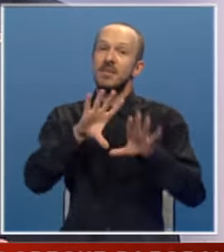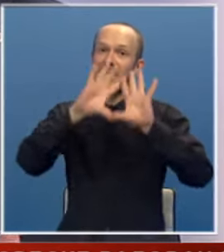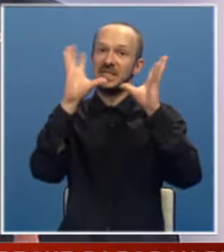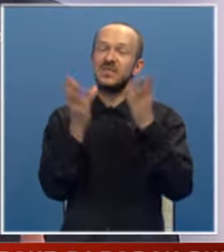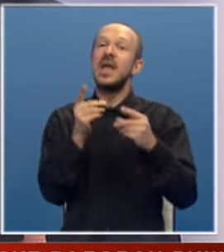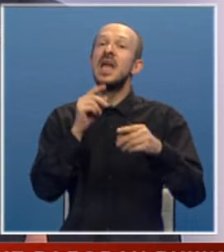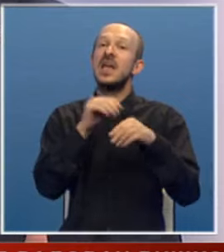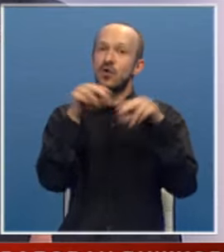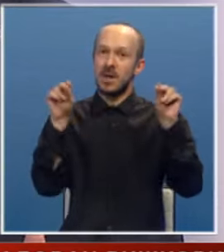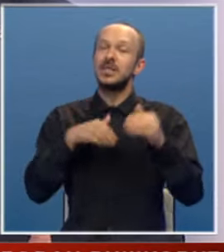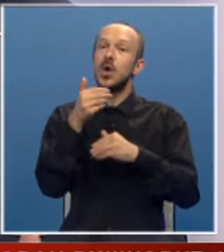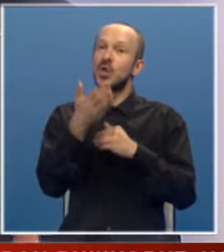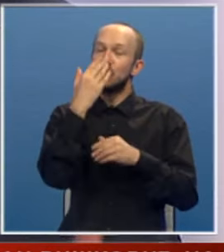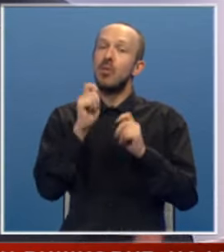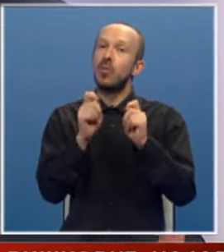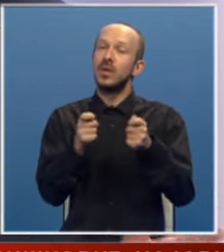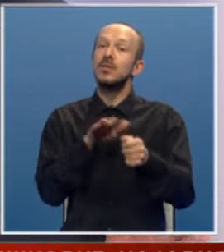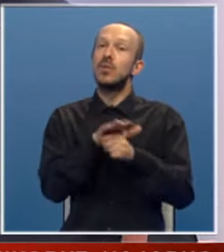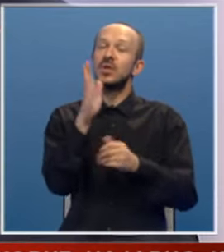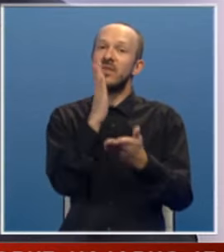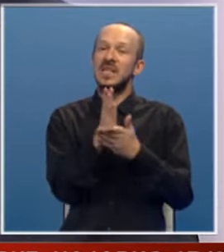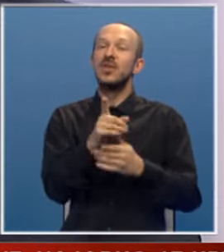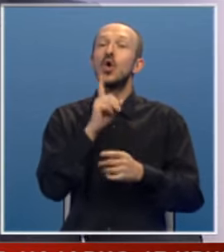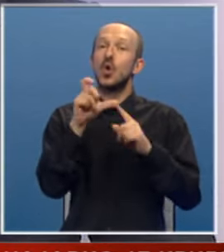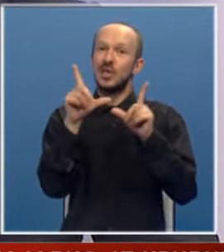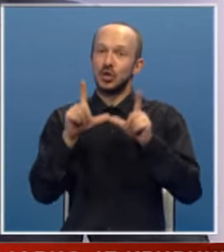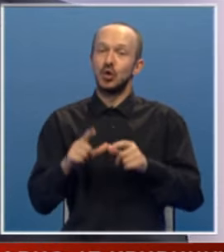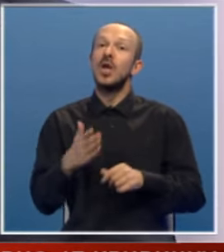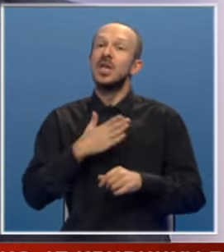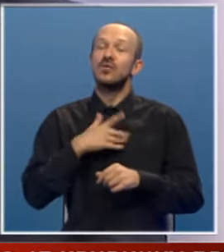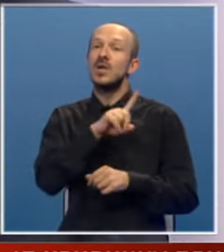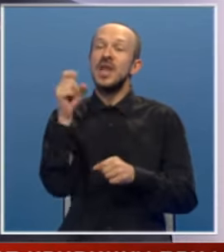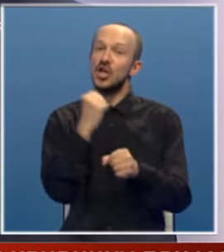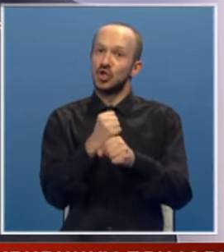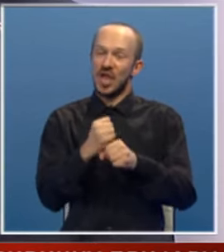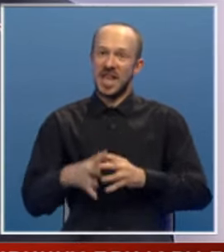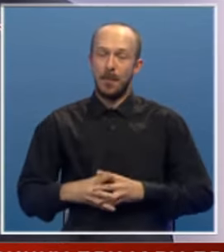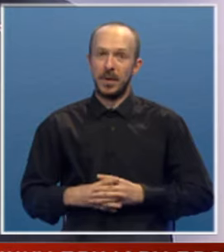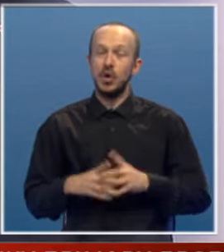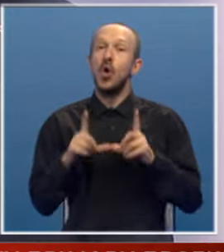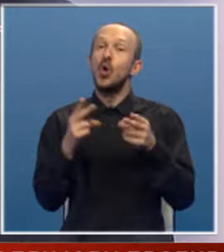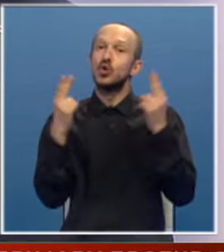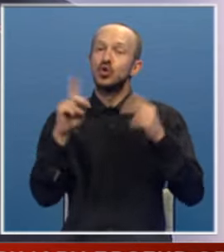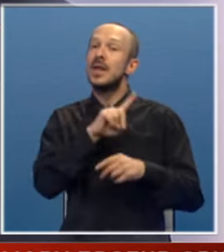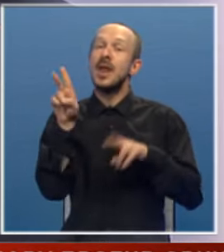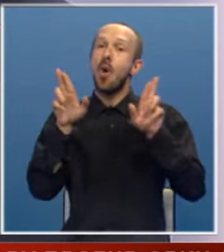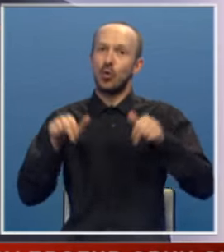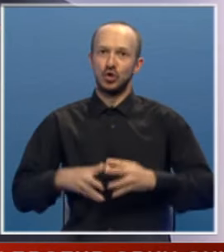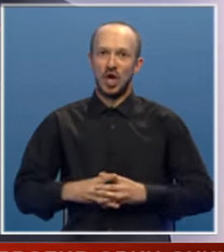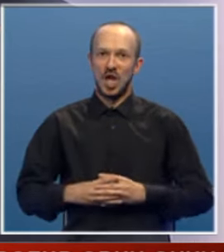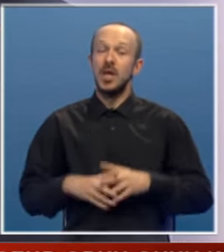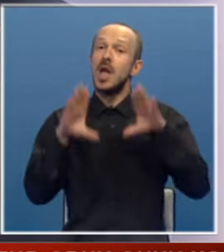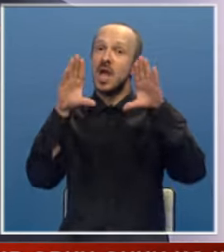informacije i onda ćemo podnijeti protiv svi oni koji su svojim nečinjenjem u suštini onemogućili